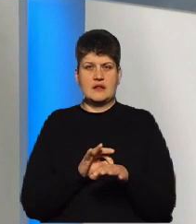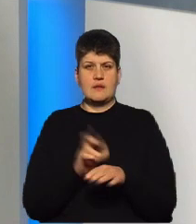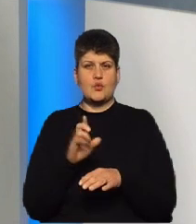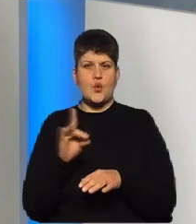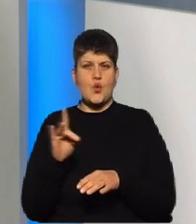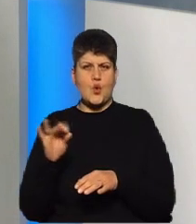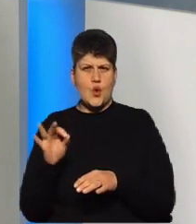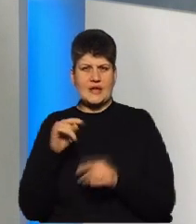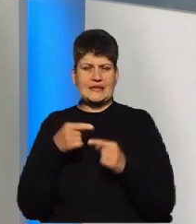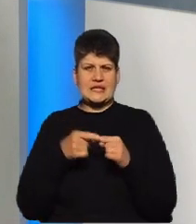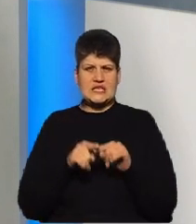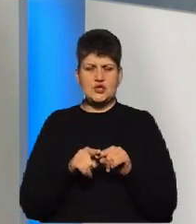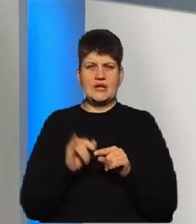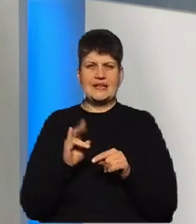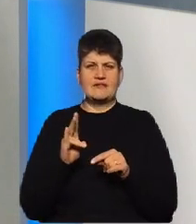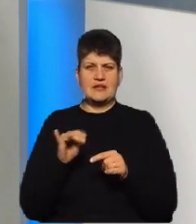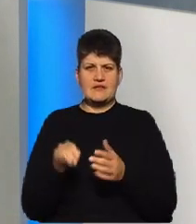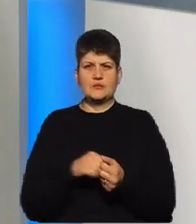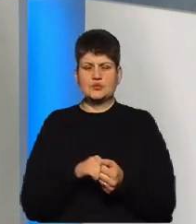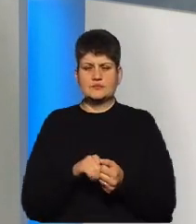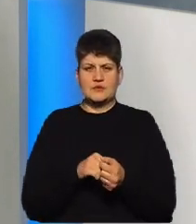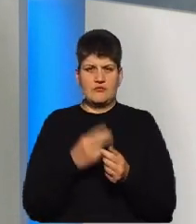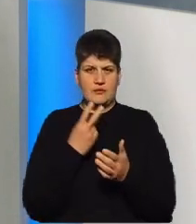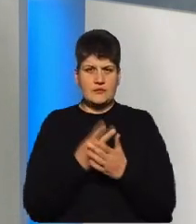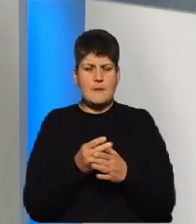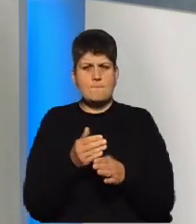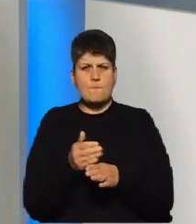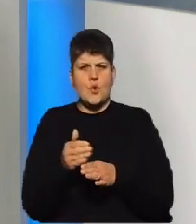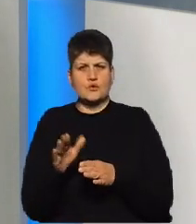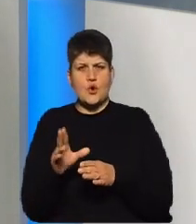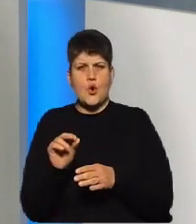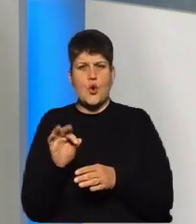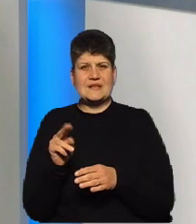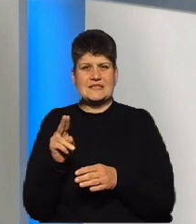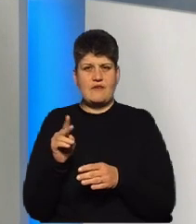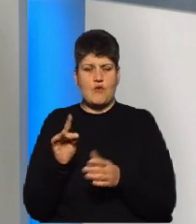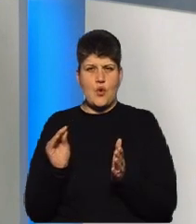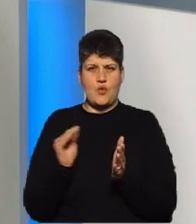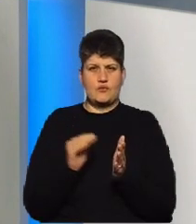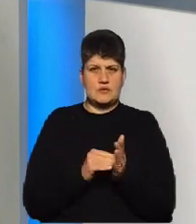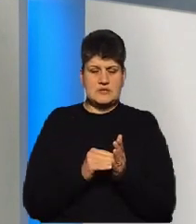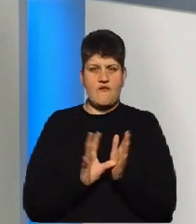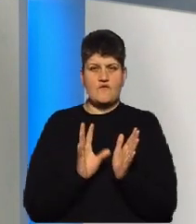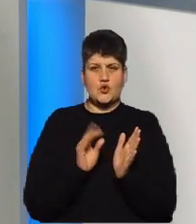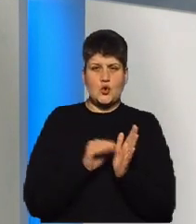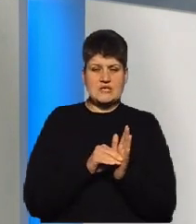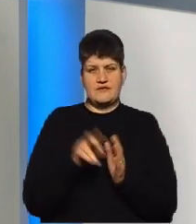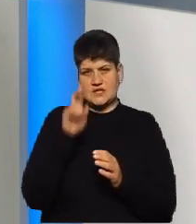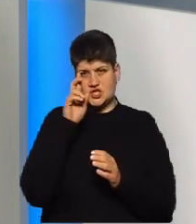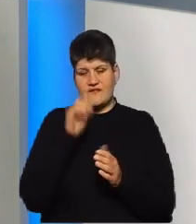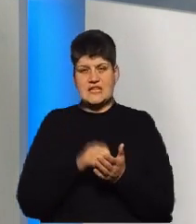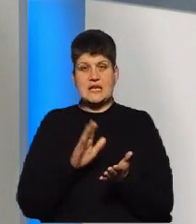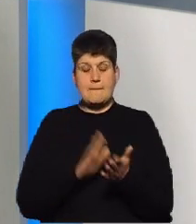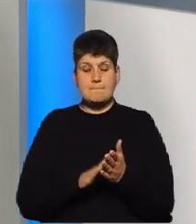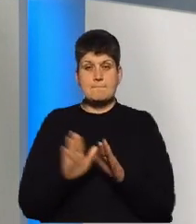інвентаризації, вони в паперовому вигляді, і вони поступово оцифровуються, вносяться в державний реєстр. Після